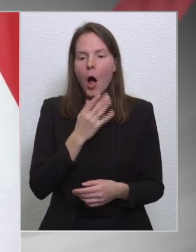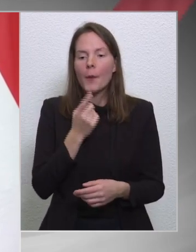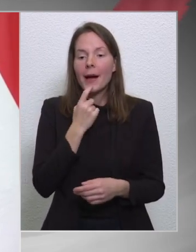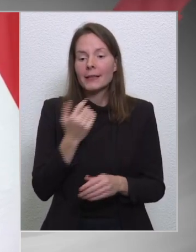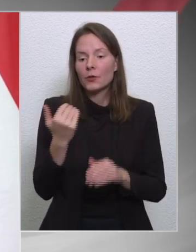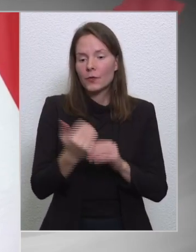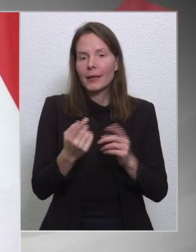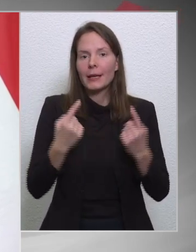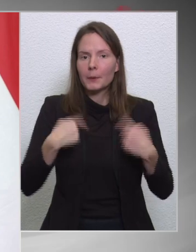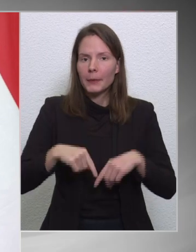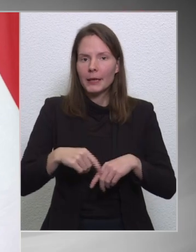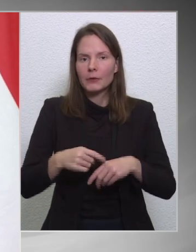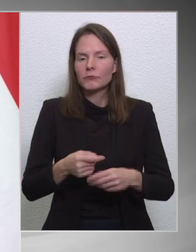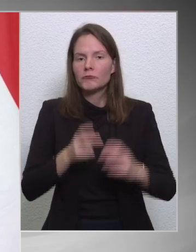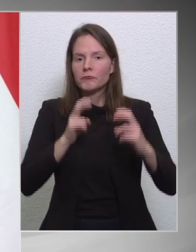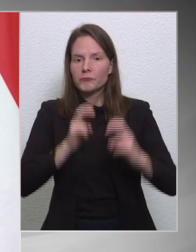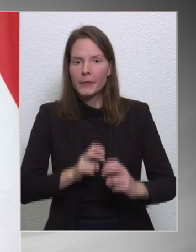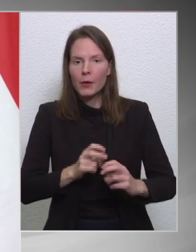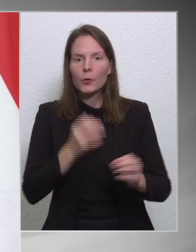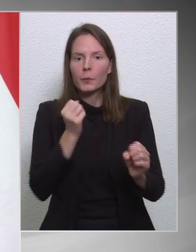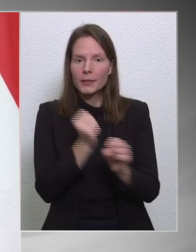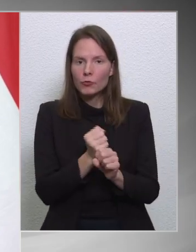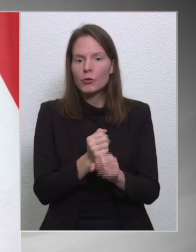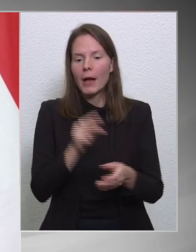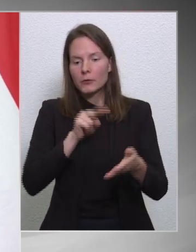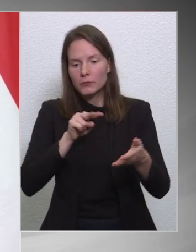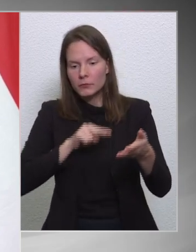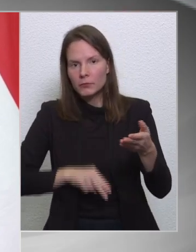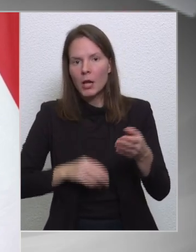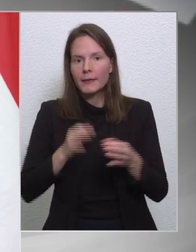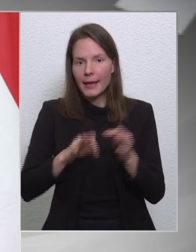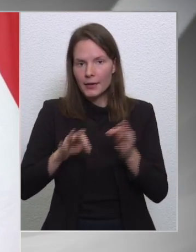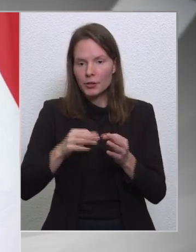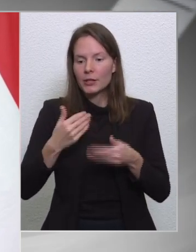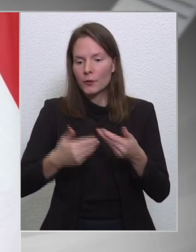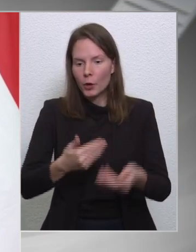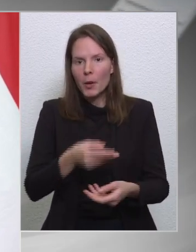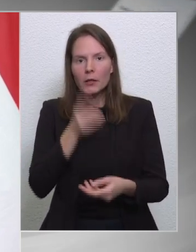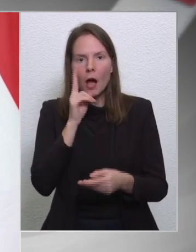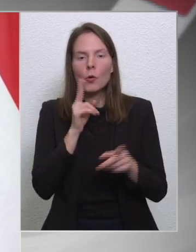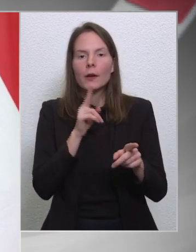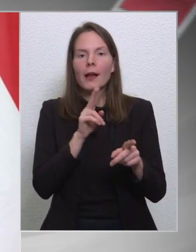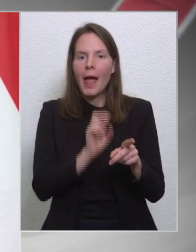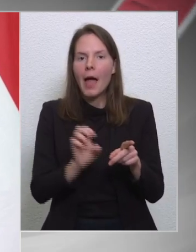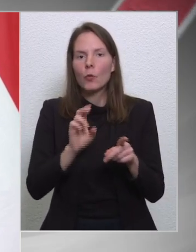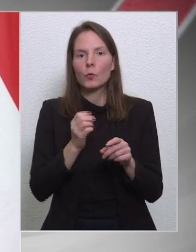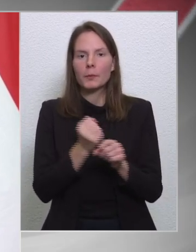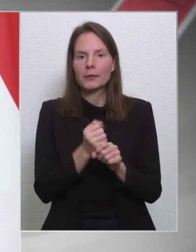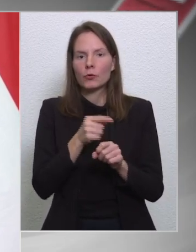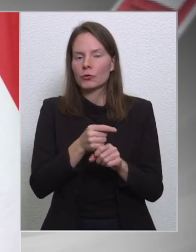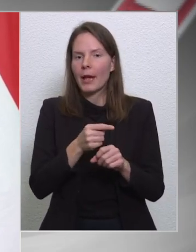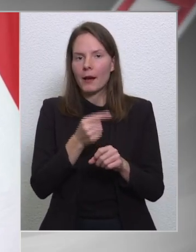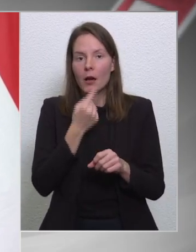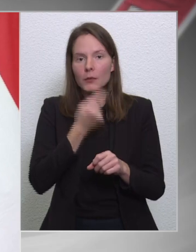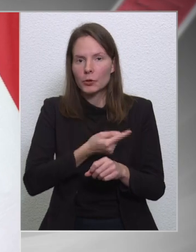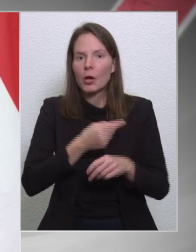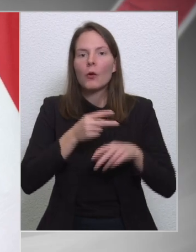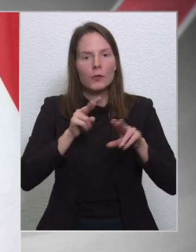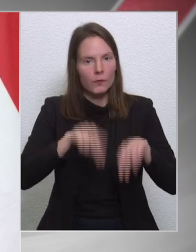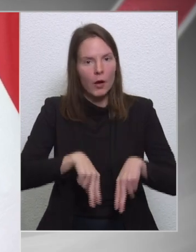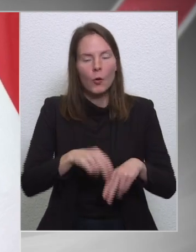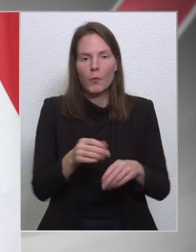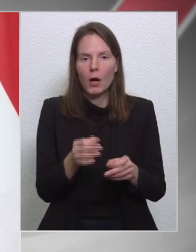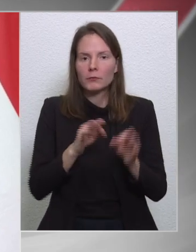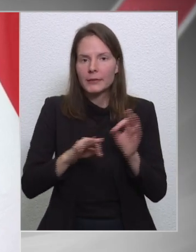bizottsággal, végig tekintjük a teljesítési folyamatot, akkor az Európai Bizottság is azt mondja, hogy valóban teljesítettünk minden